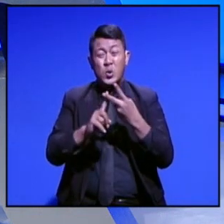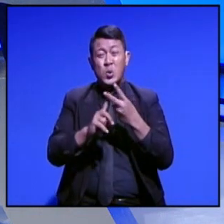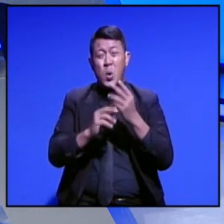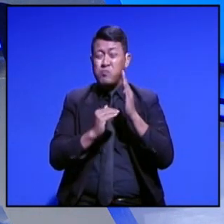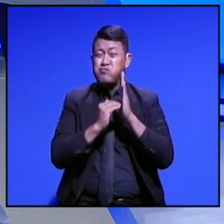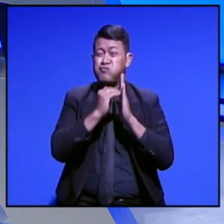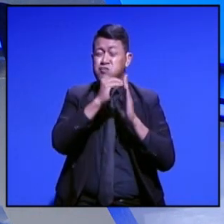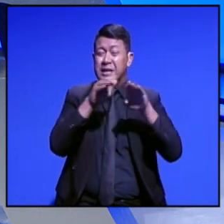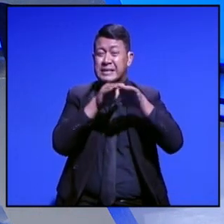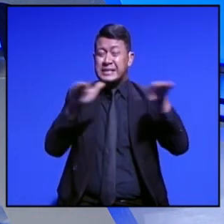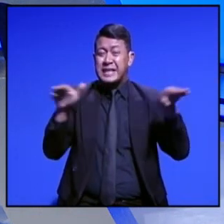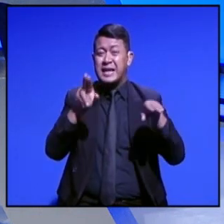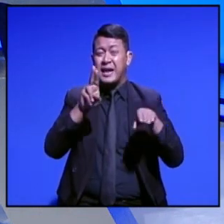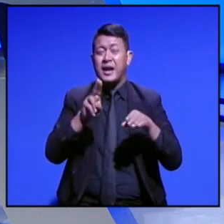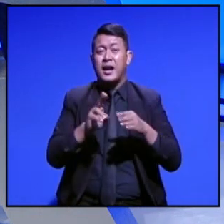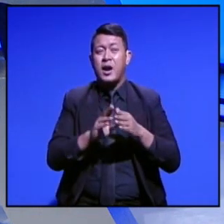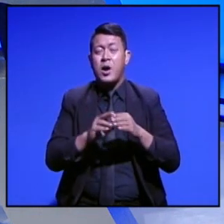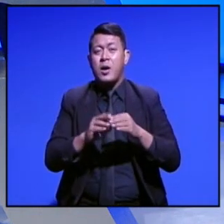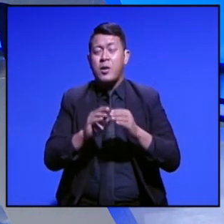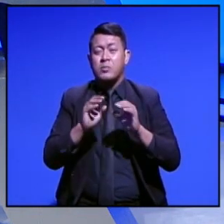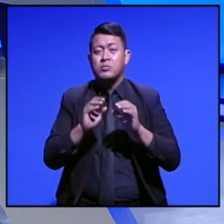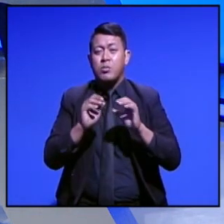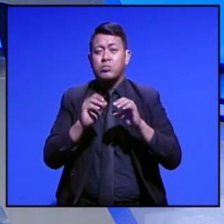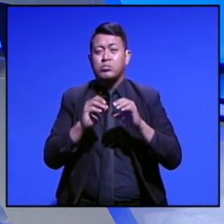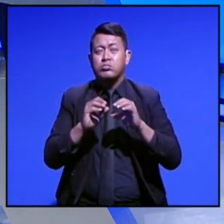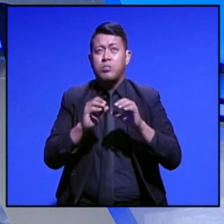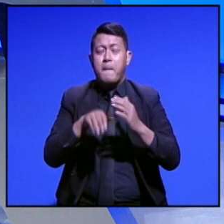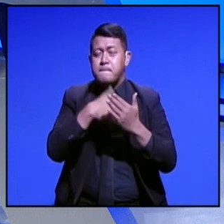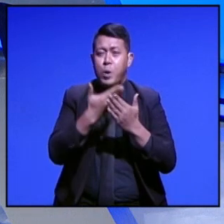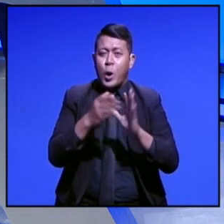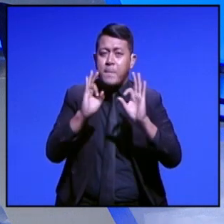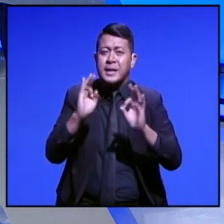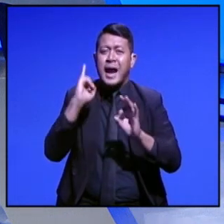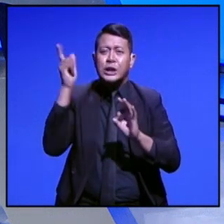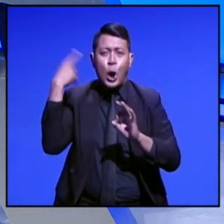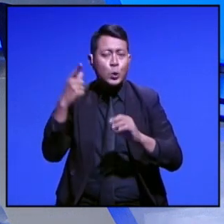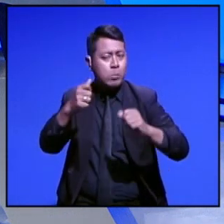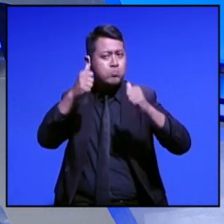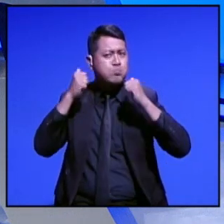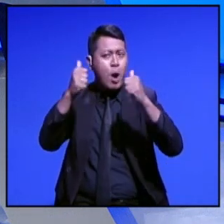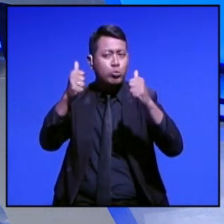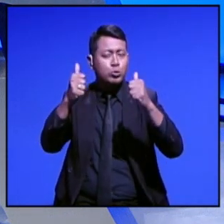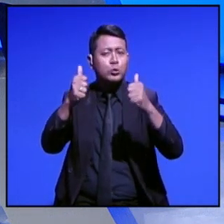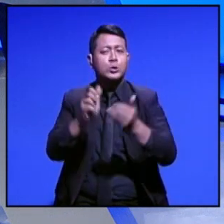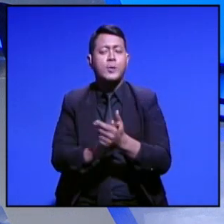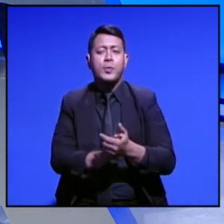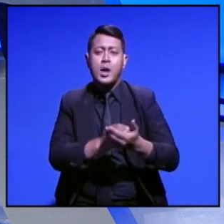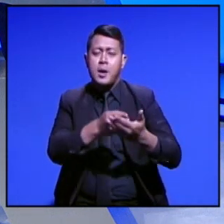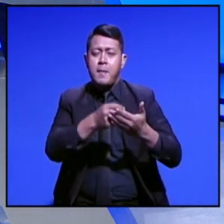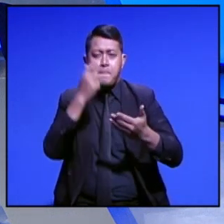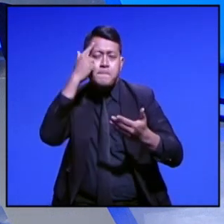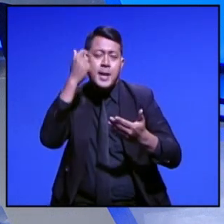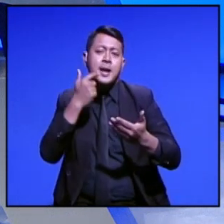tinggi dalam standar PISA atau Program for International Student Assessment. Program ini melakukan studi tentang